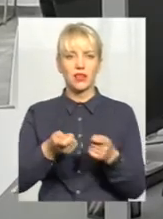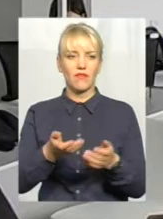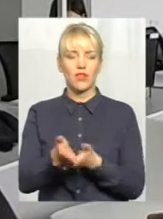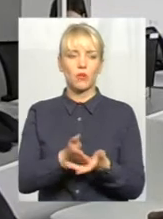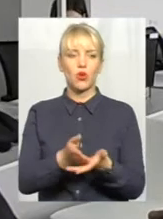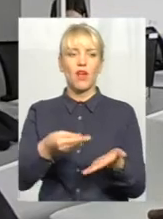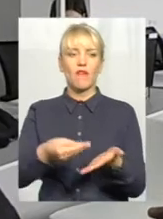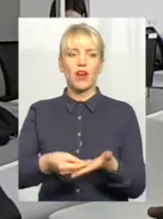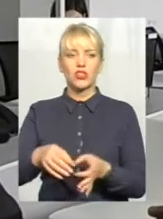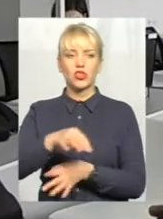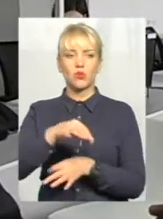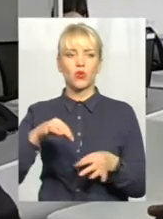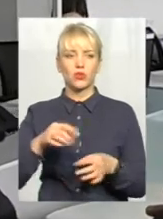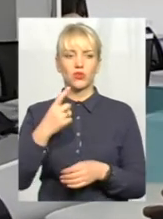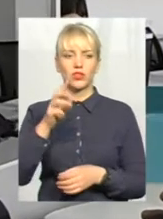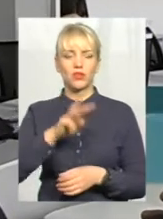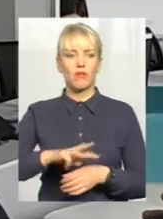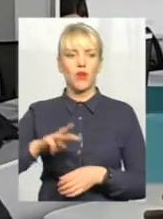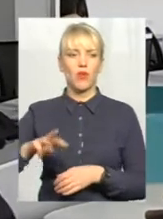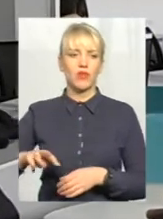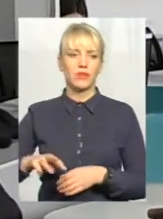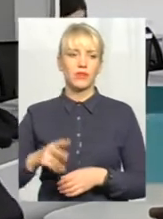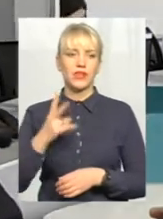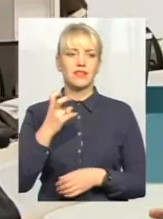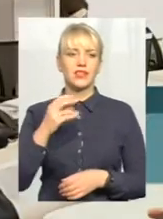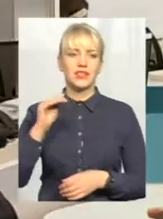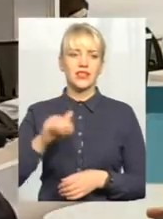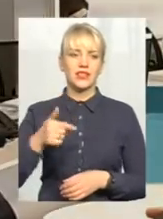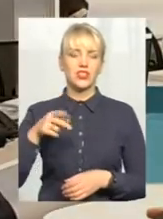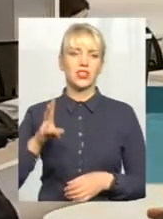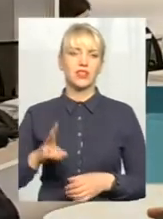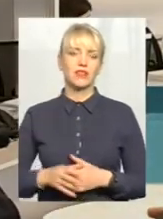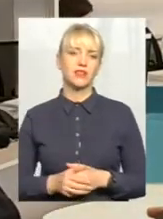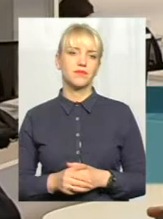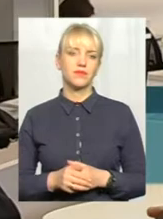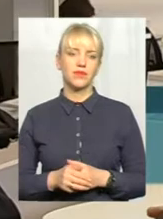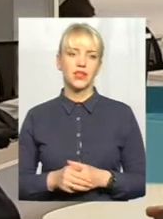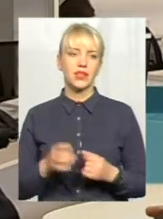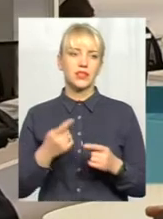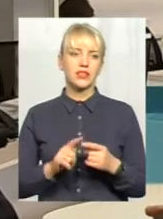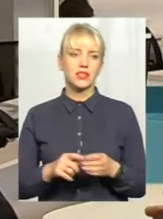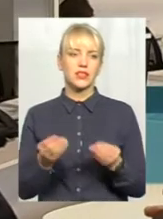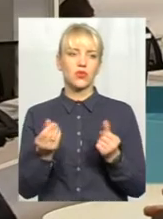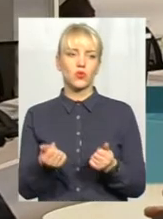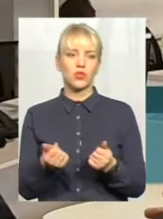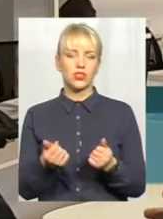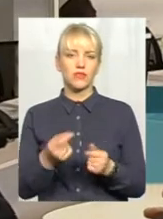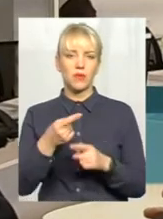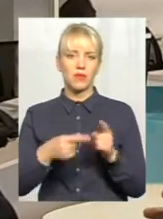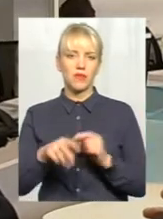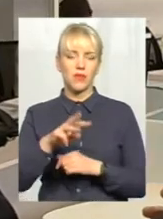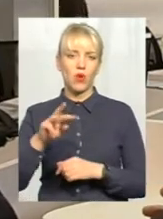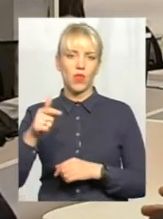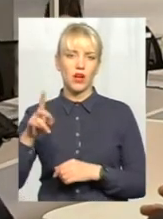Вартість проєкту – 1 млн 200 тисяч гривень. З цих коштів – півмільйона